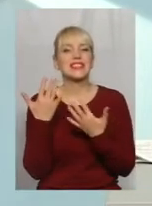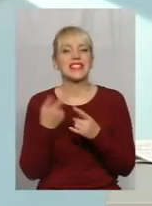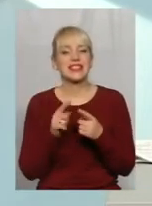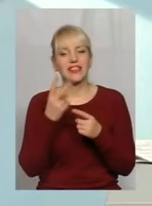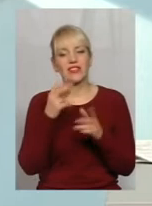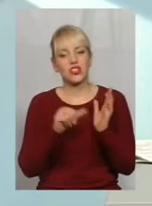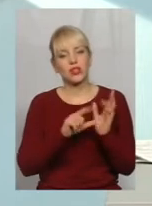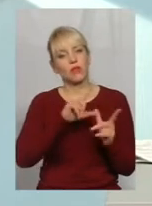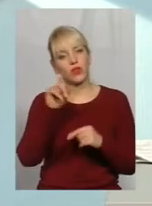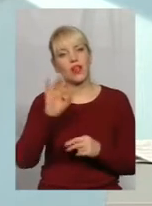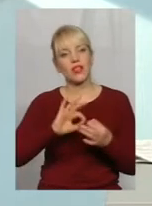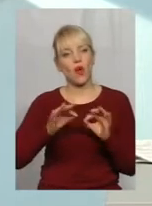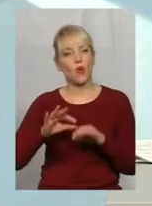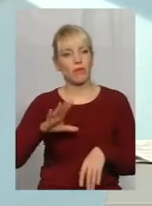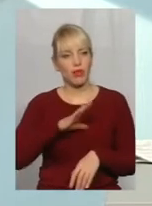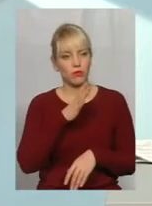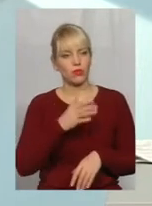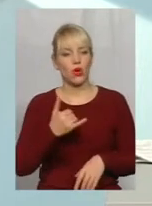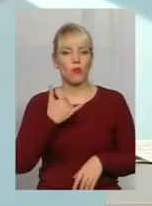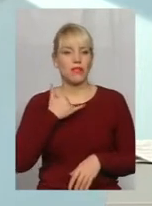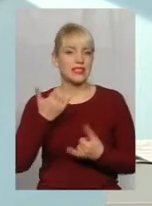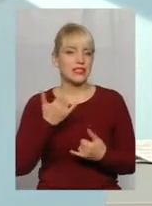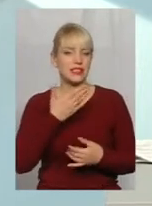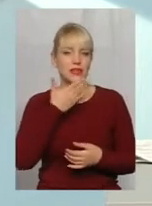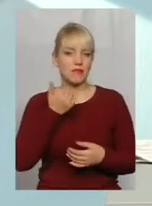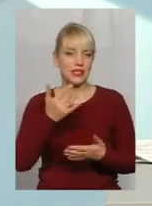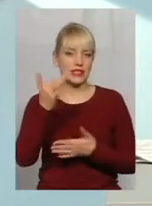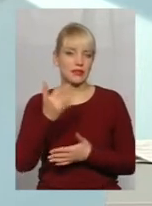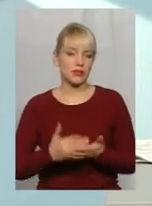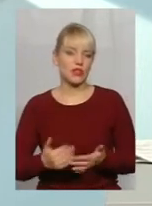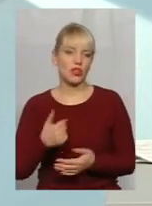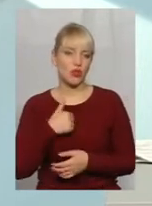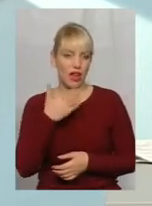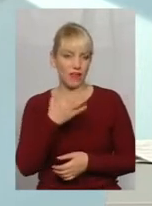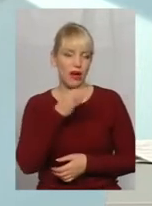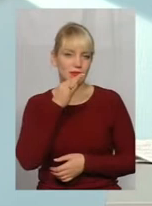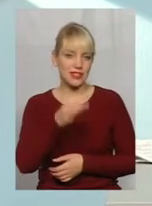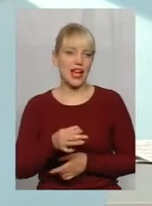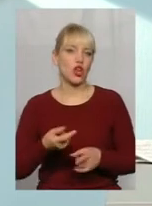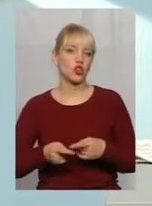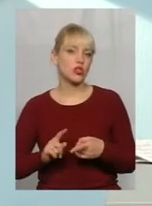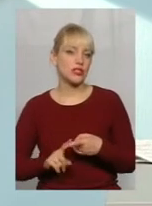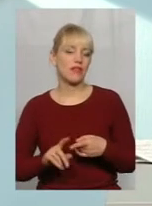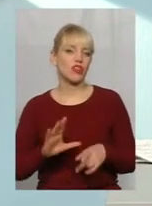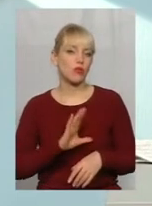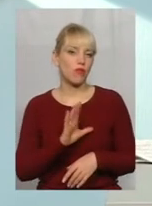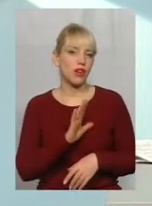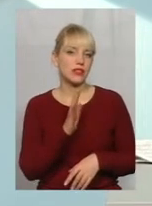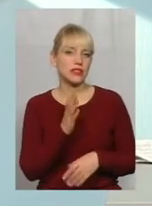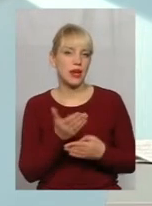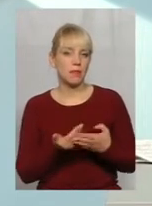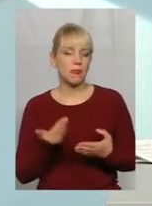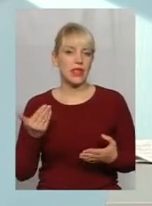поїхалося на Олімпіаду? У мене зараз немає списка. Я скажу, ця тенденція відбувалася ще перед